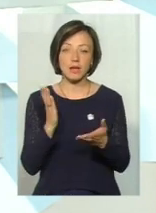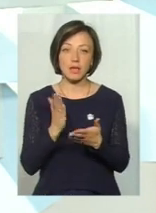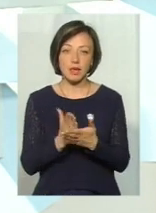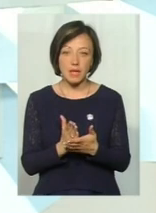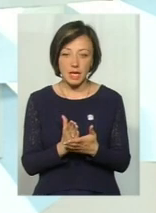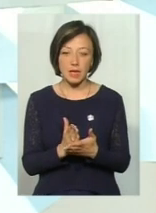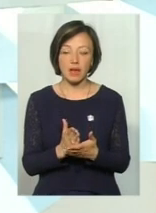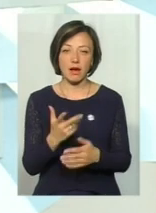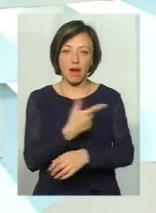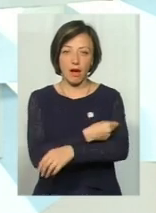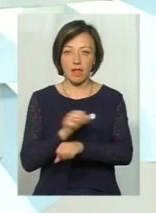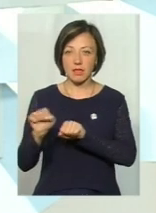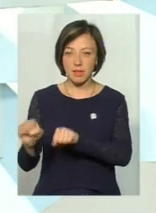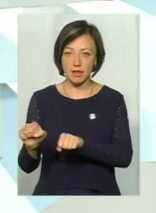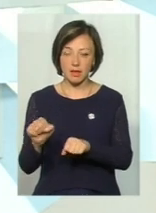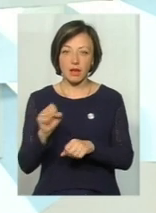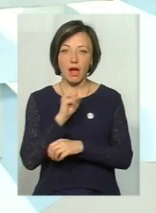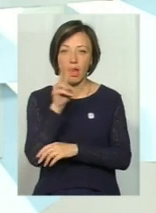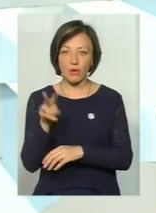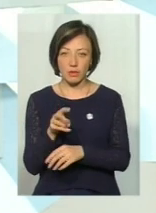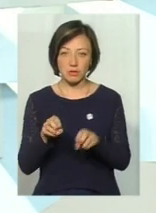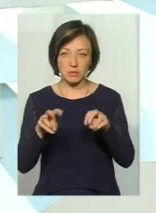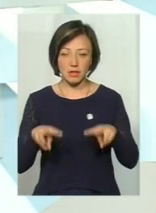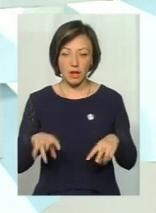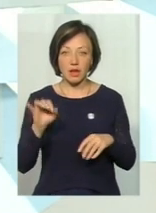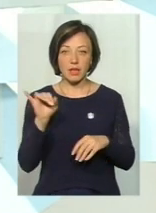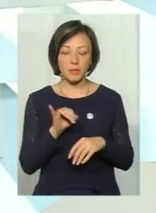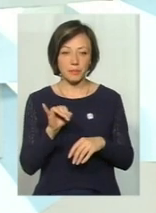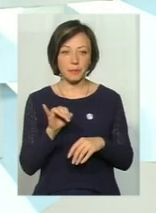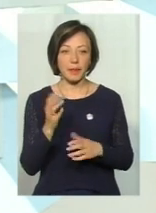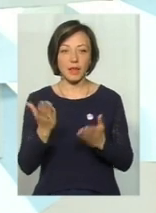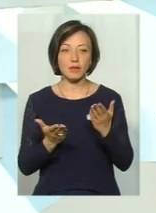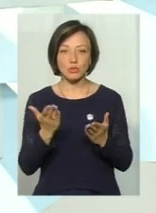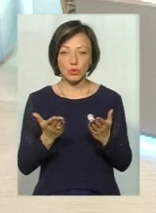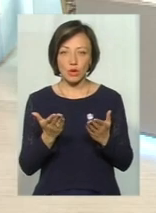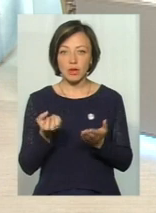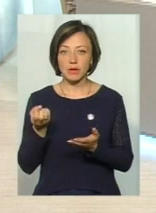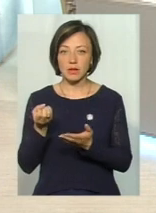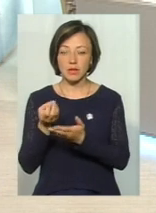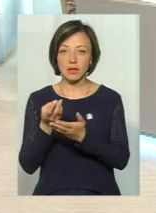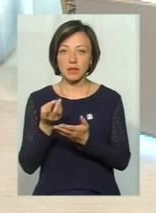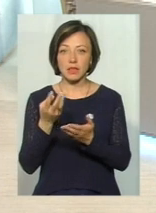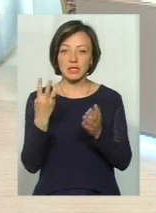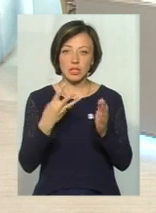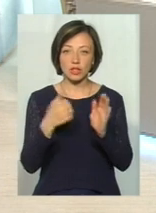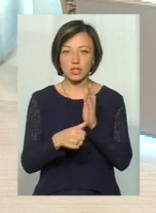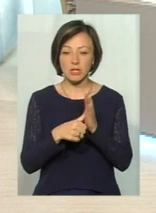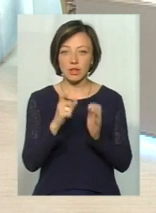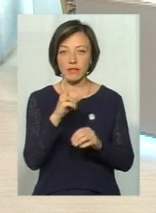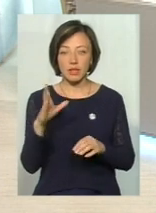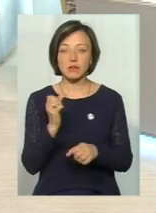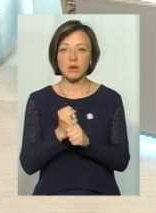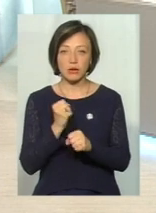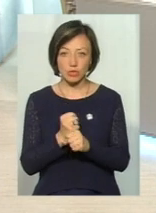антидот, антигадюка називається, відповідно, якщо достали за 30-60 хвилин, то його якщо ввести, то він ще